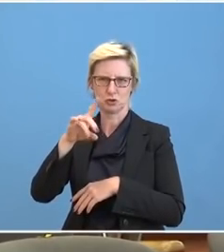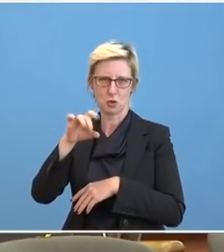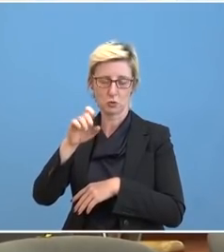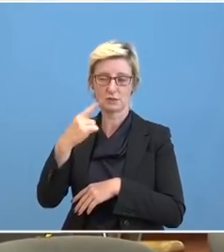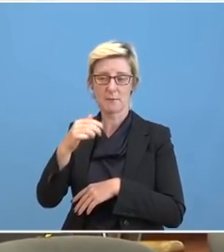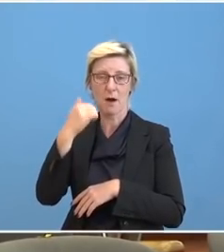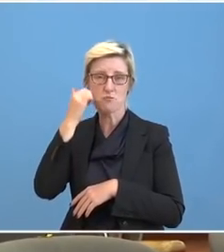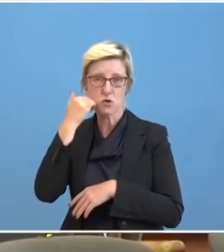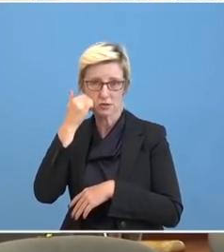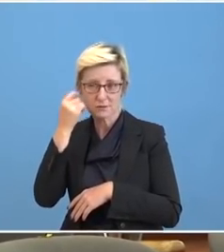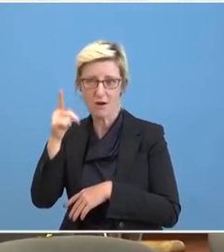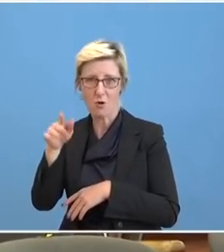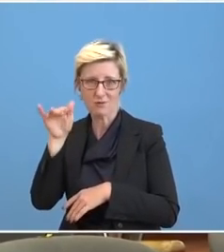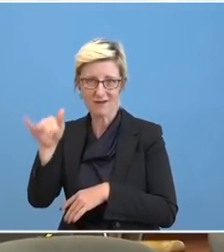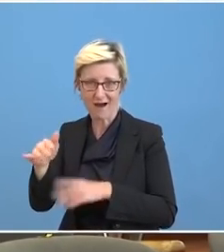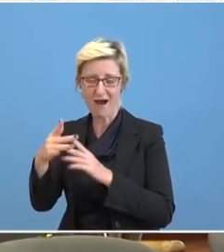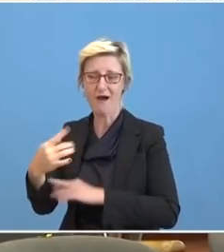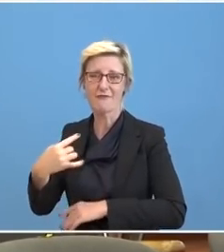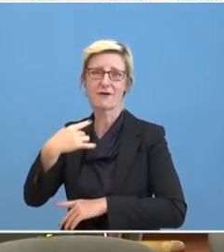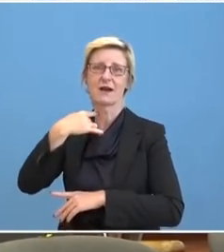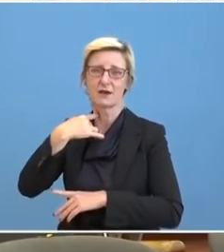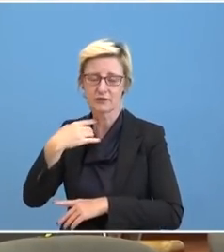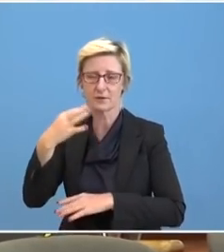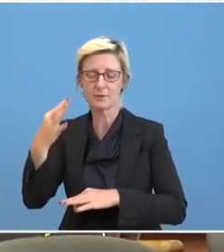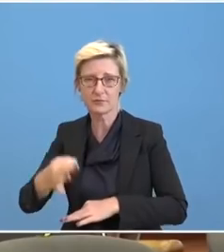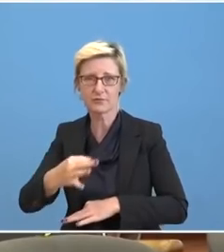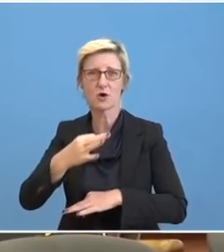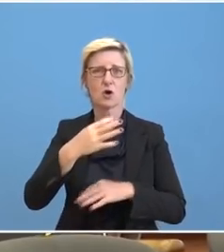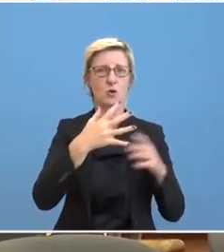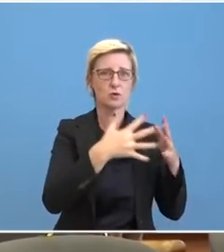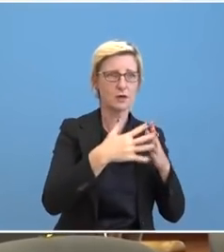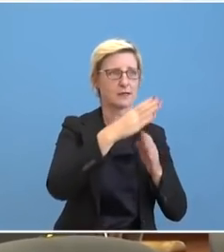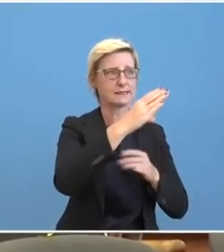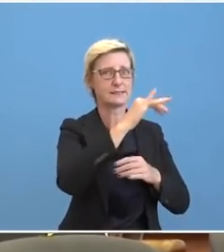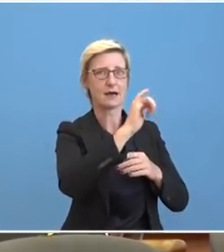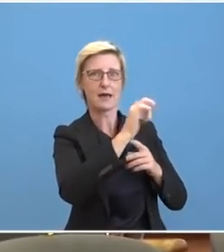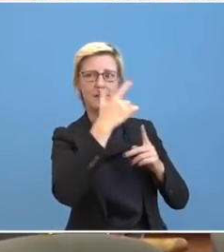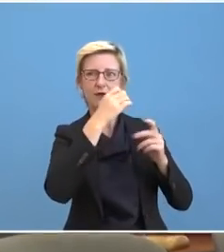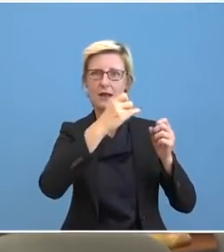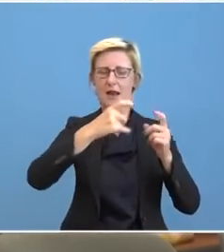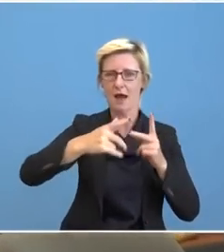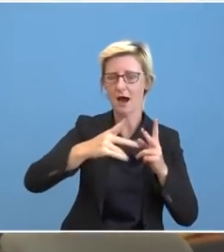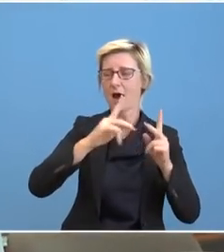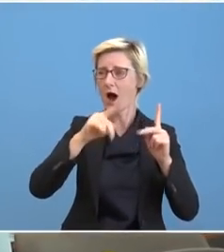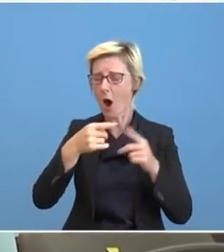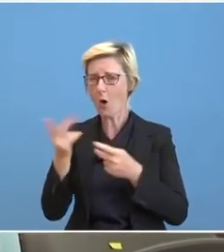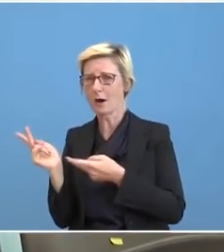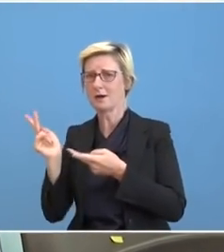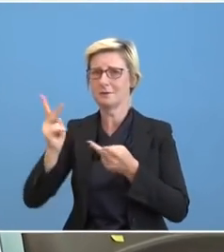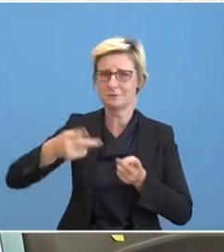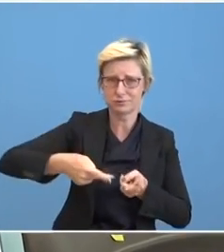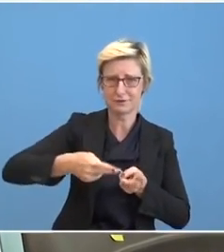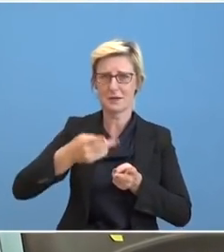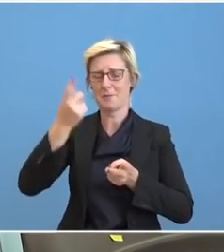das BKA dann einen Zugriff der CIA-Verhinderns auch entsprechende BKA-Kräfte vor die Charité stellt.